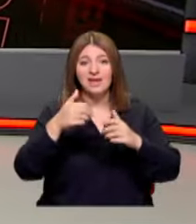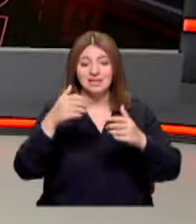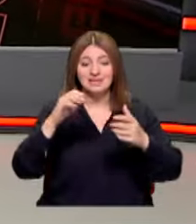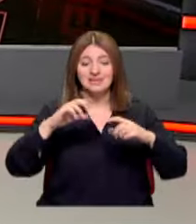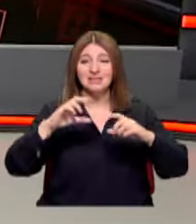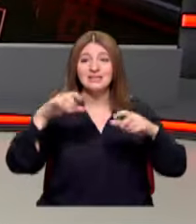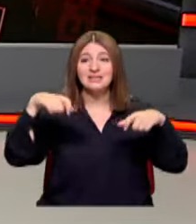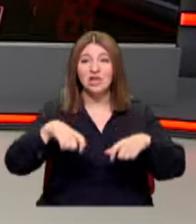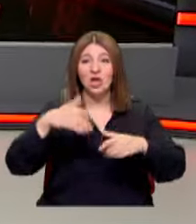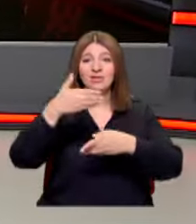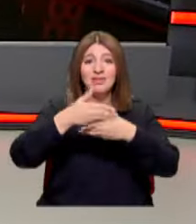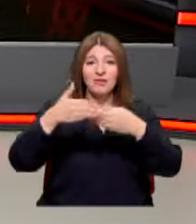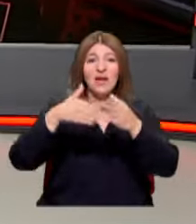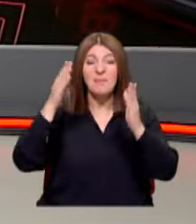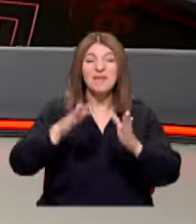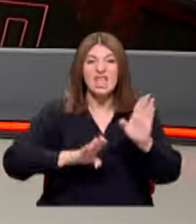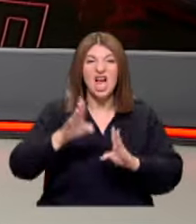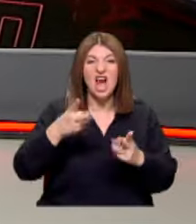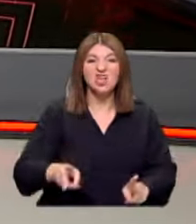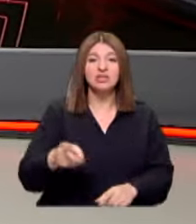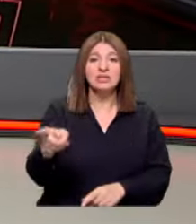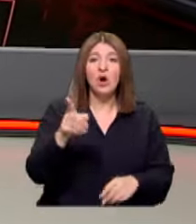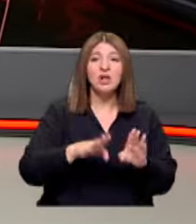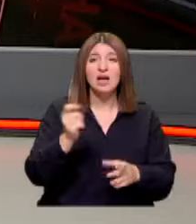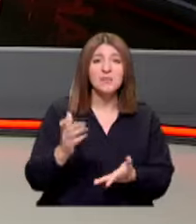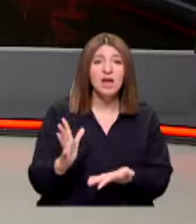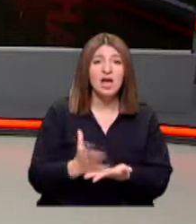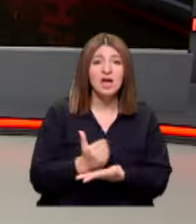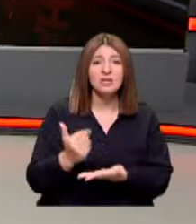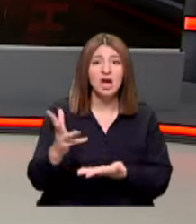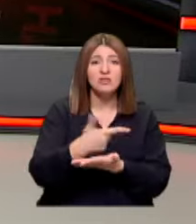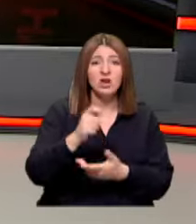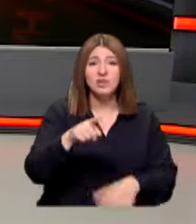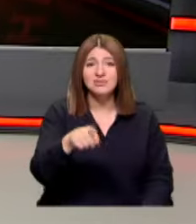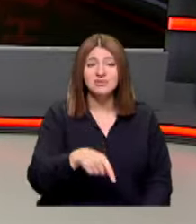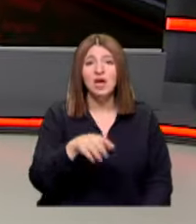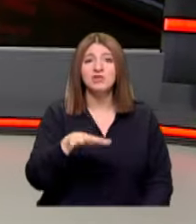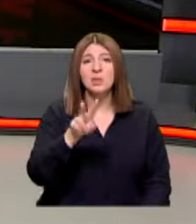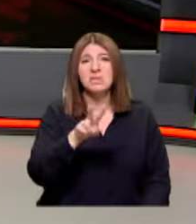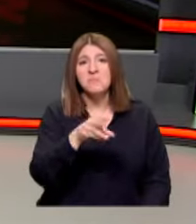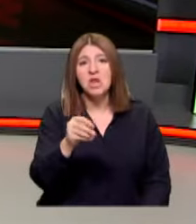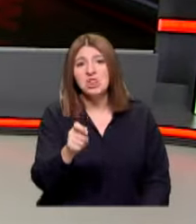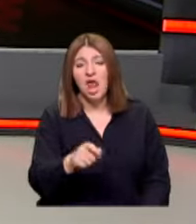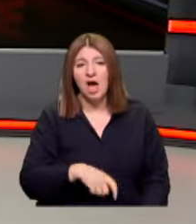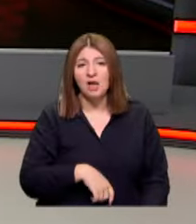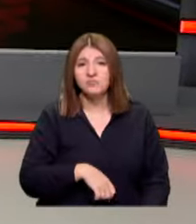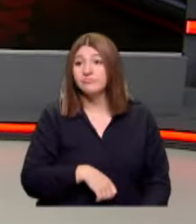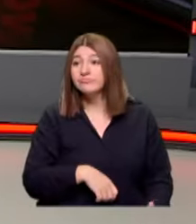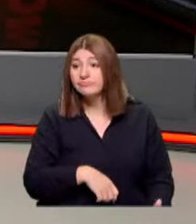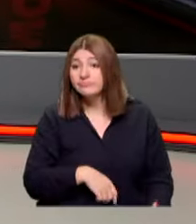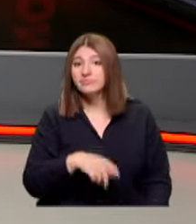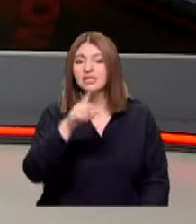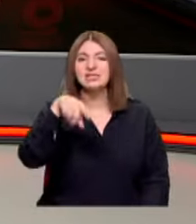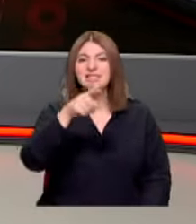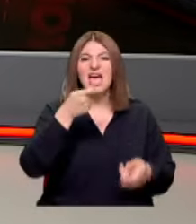Bahçesini ihaleye açtınız O ihalelerden ne kadar para kazanacaksınız? Yaklaşık 20 milyon lira İşte